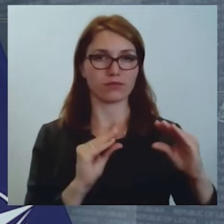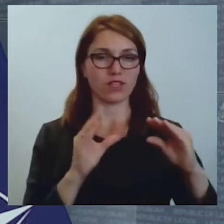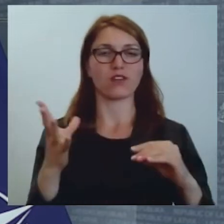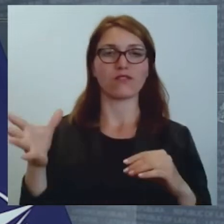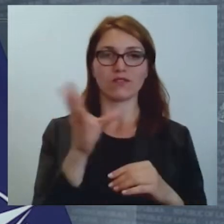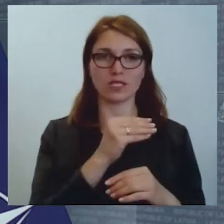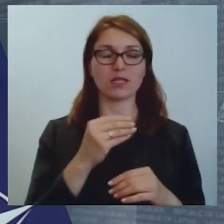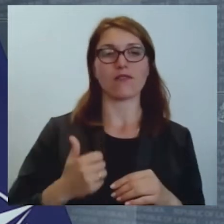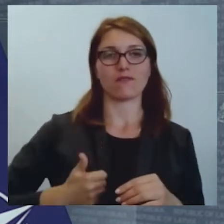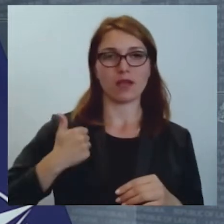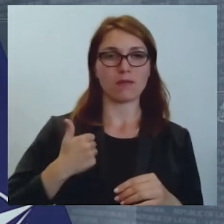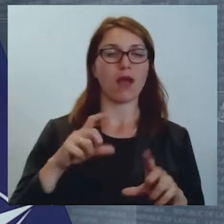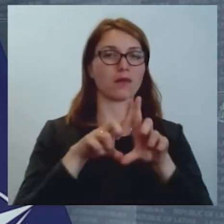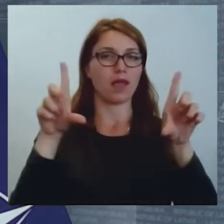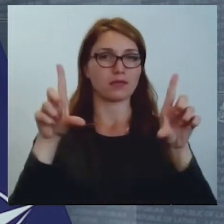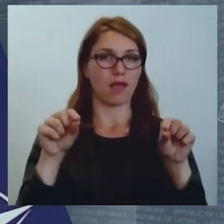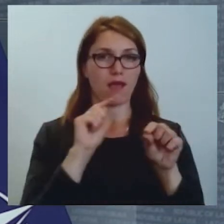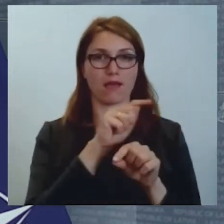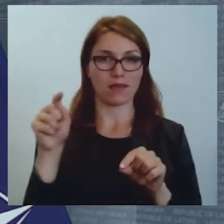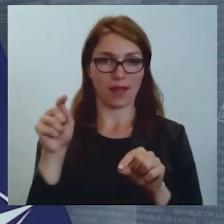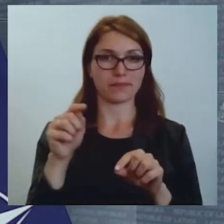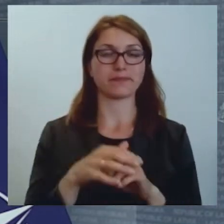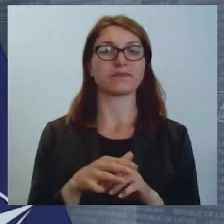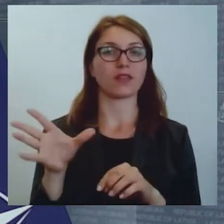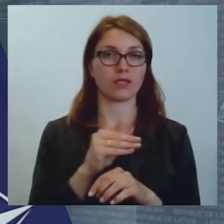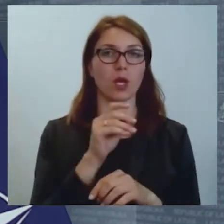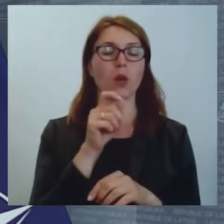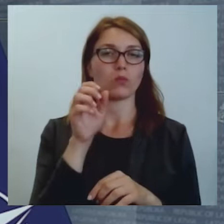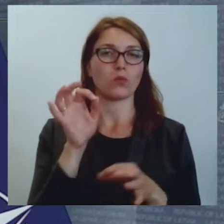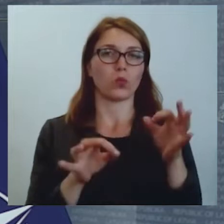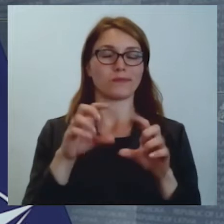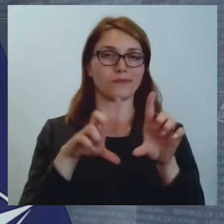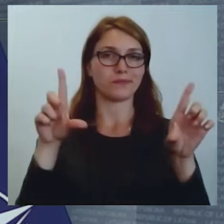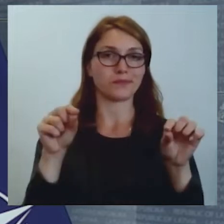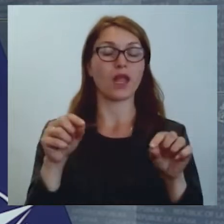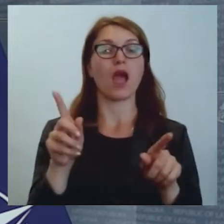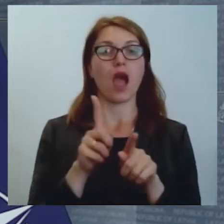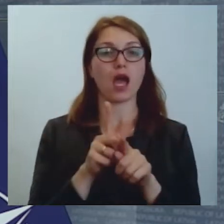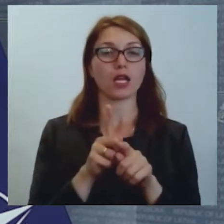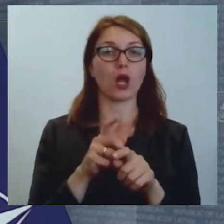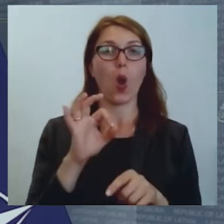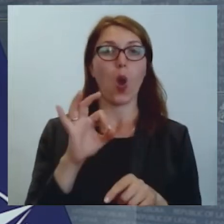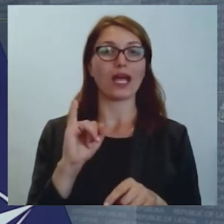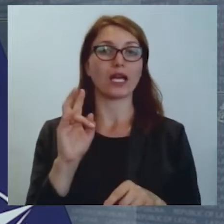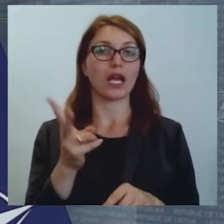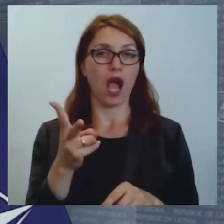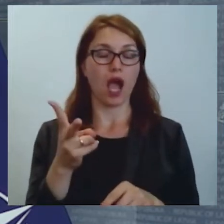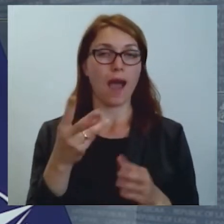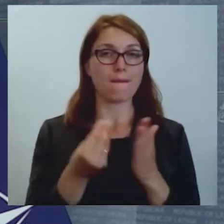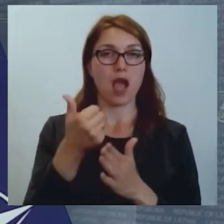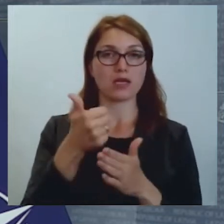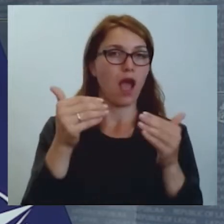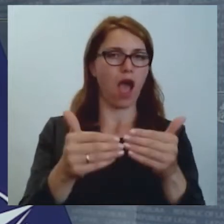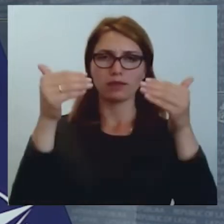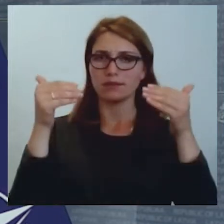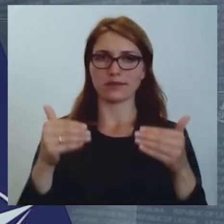juridiskām personām. Mēs arī plānojam, ka OIK maksājumu atcelt turpmāk